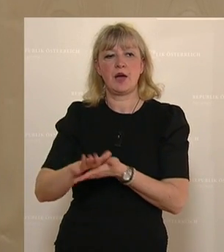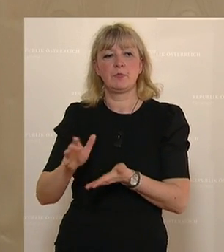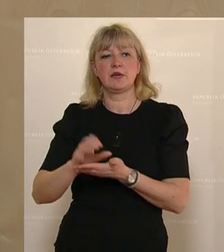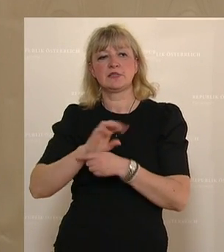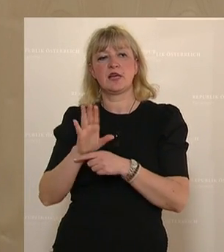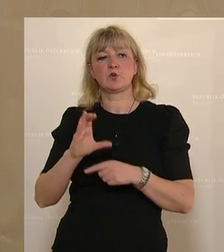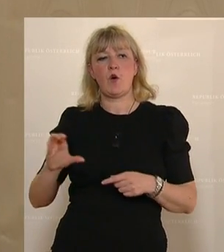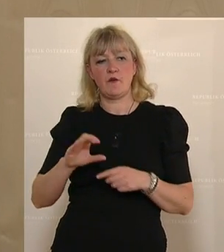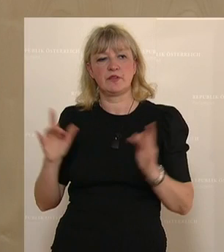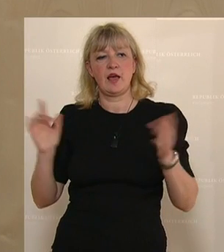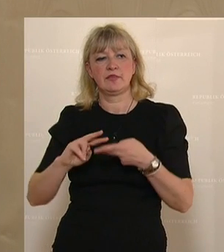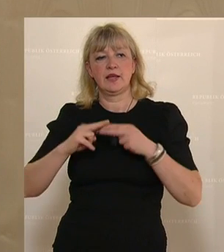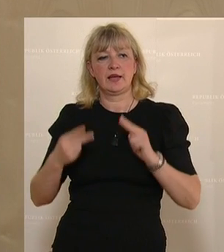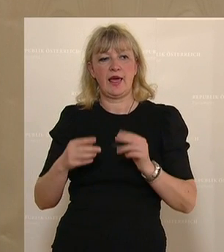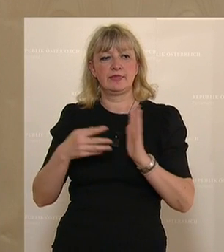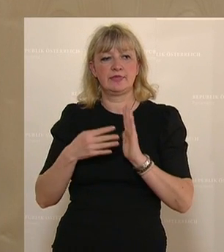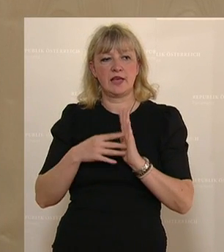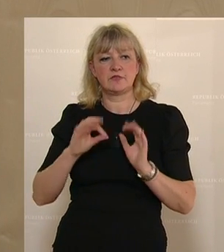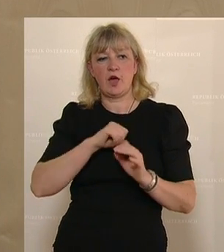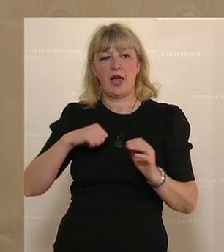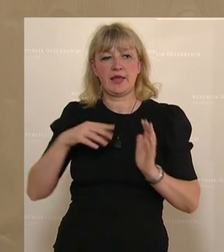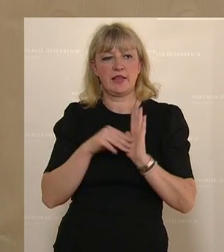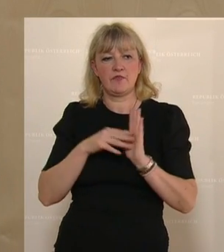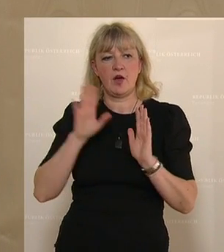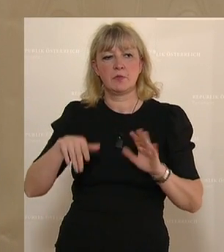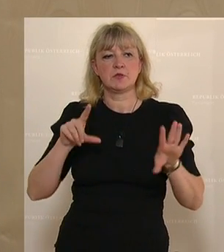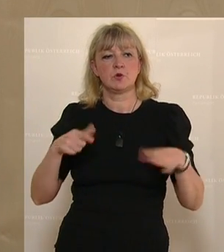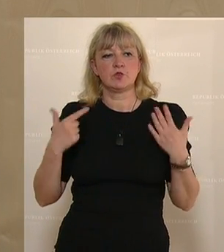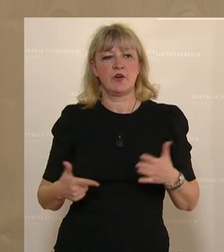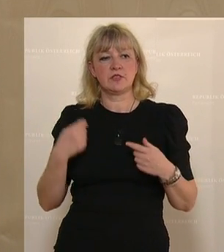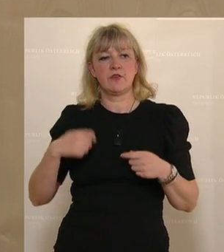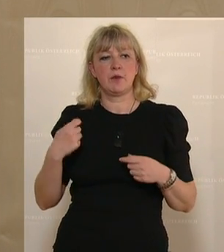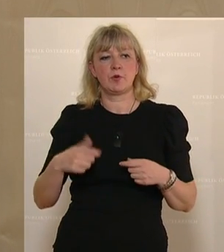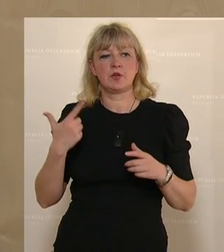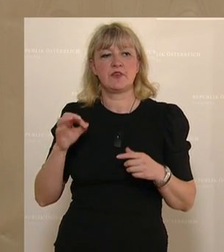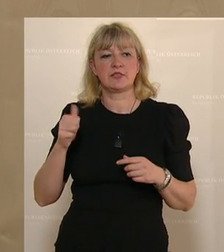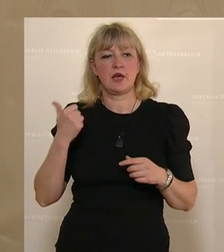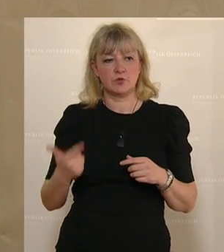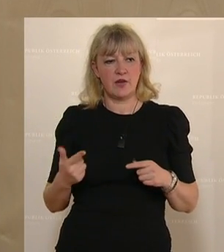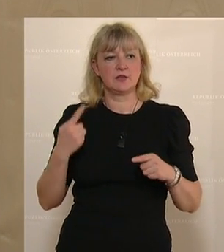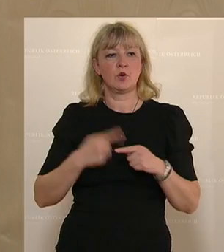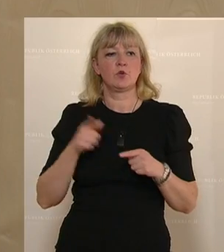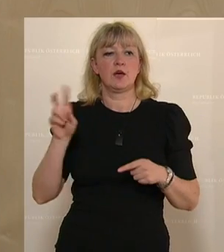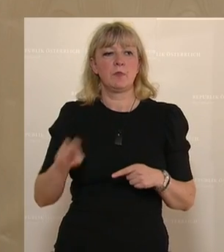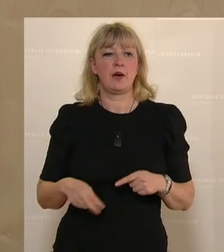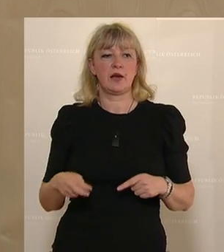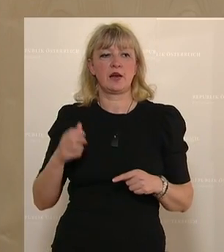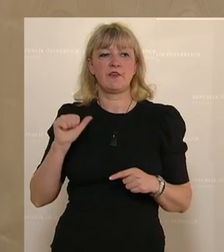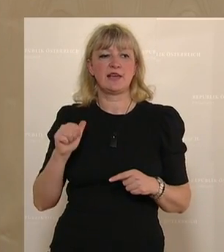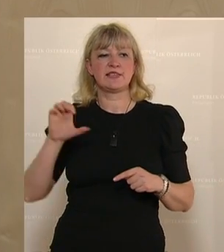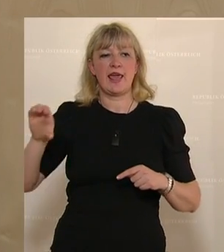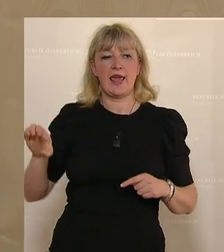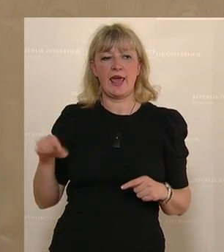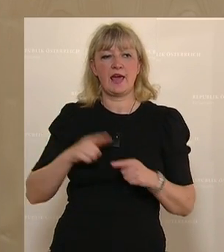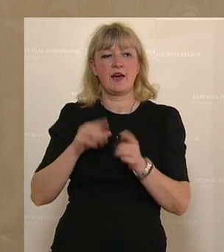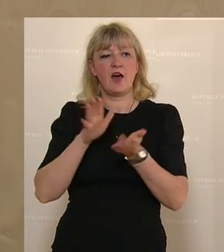SARS-CoV-2-Antigen-Test zur Eigenanwendung ab dem 27. Februar 2021. Und Paragraf 1e